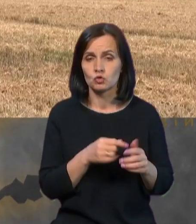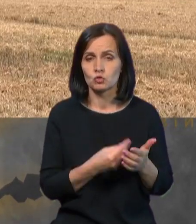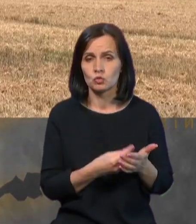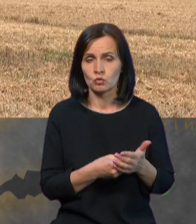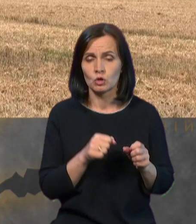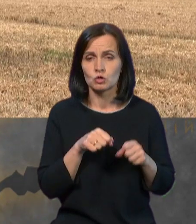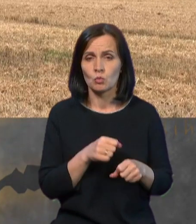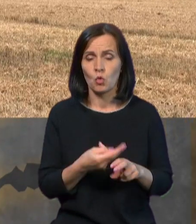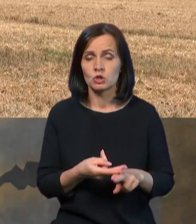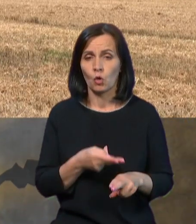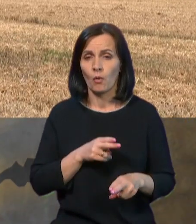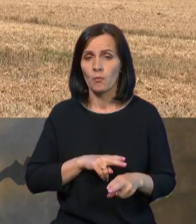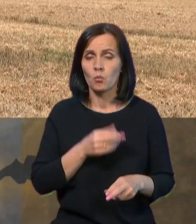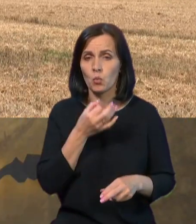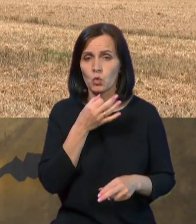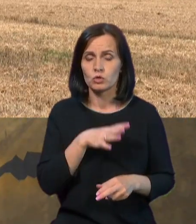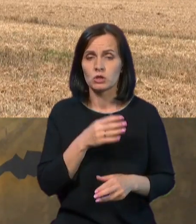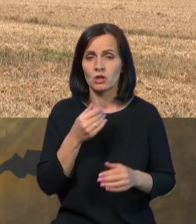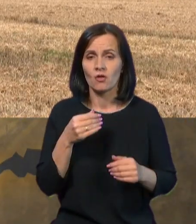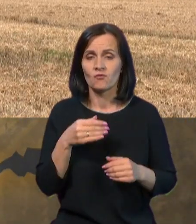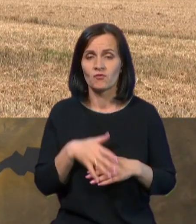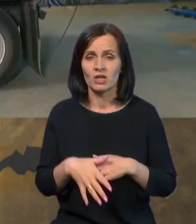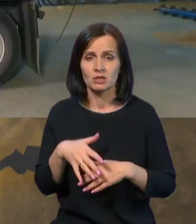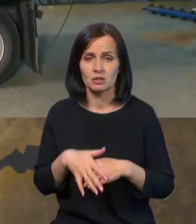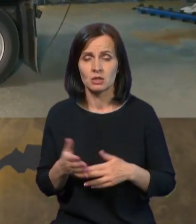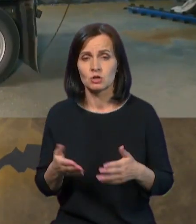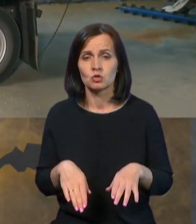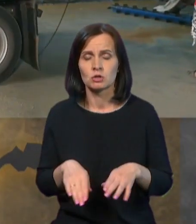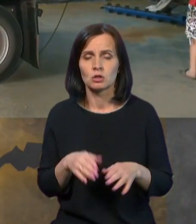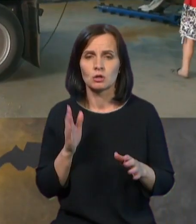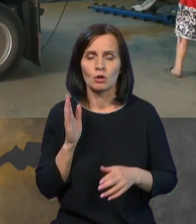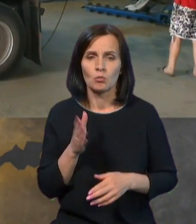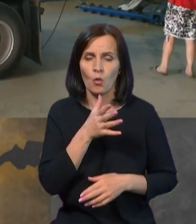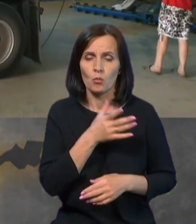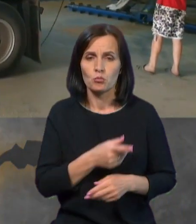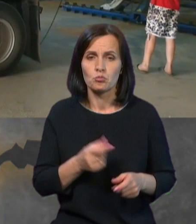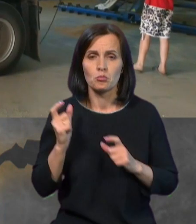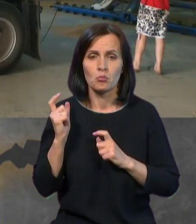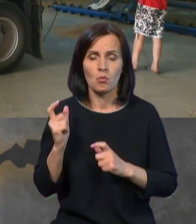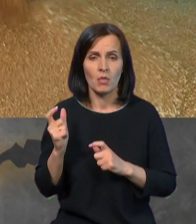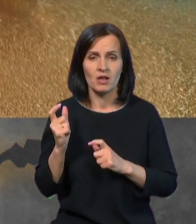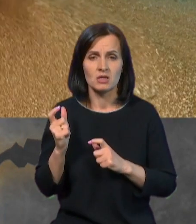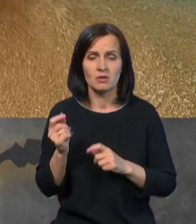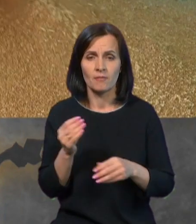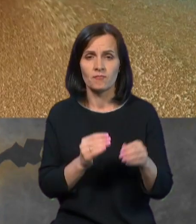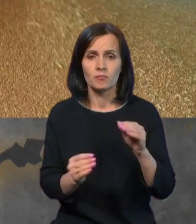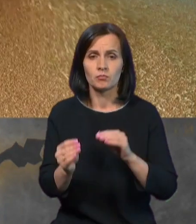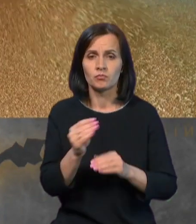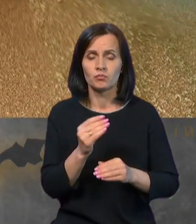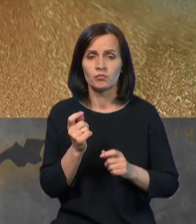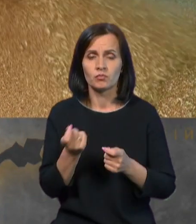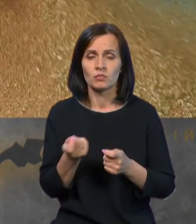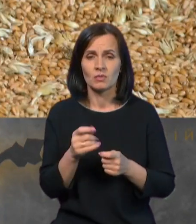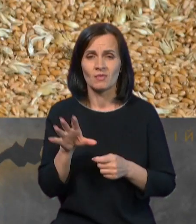компенсувати будь-які втрати, якщо такі будуть, під час завантаження зерна всіх